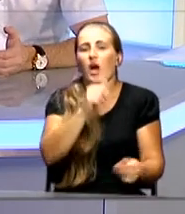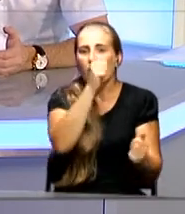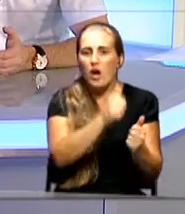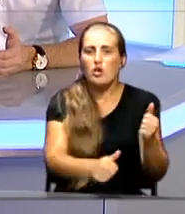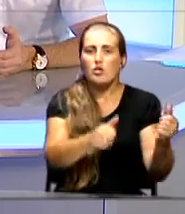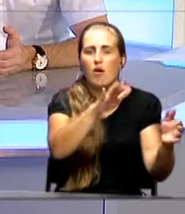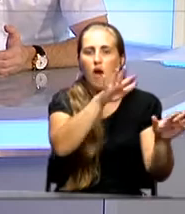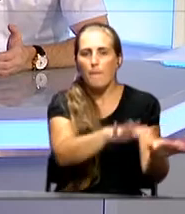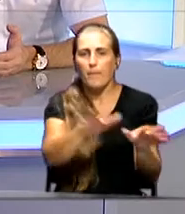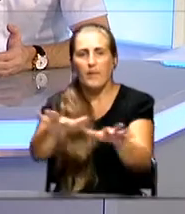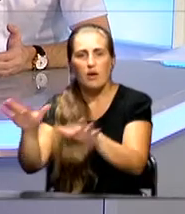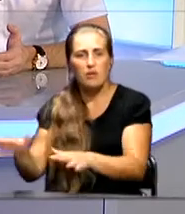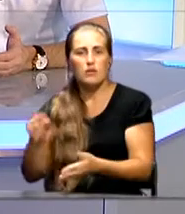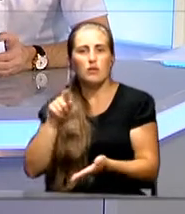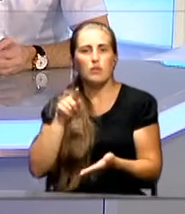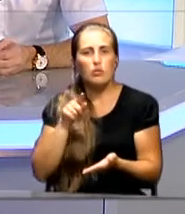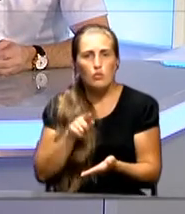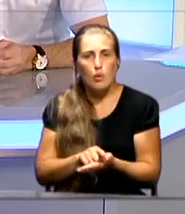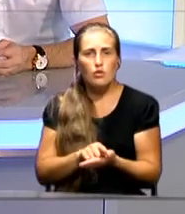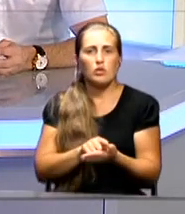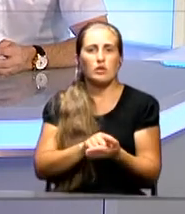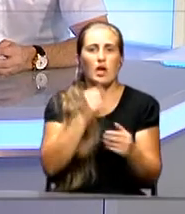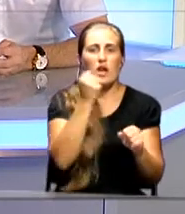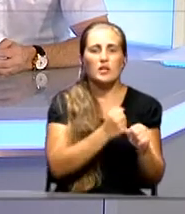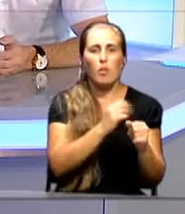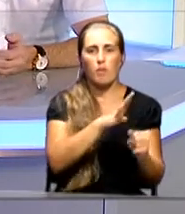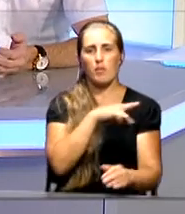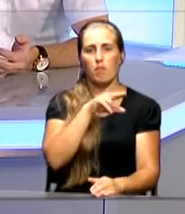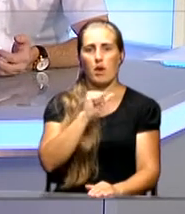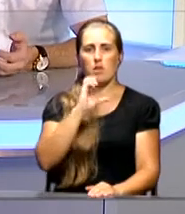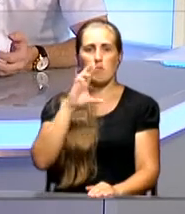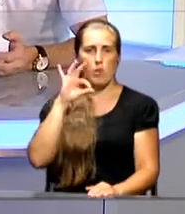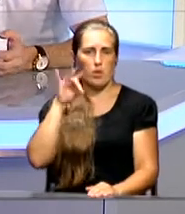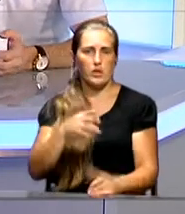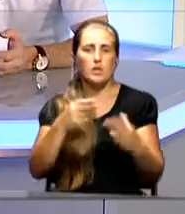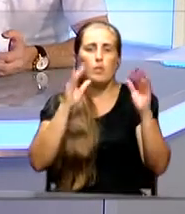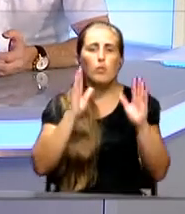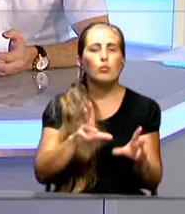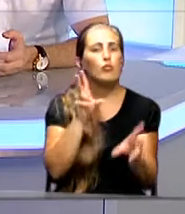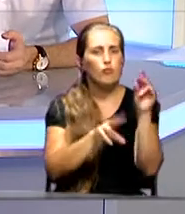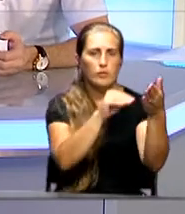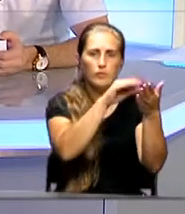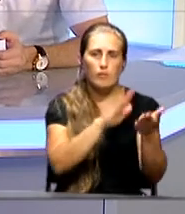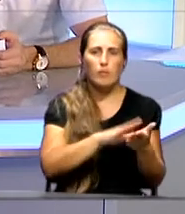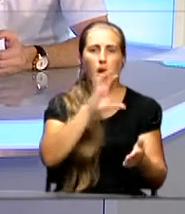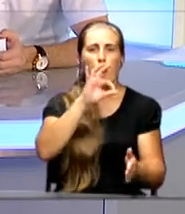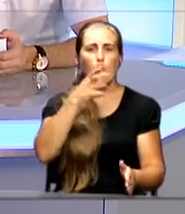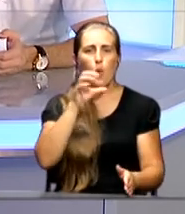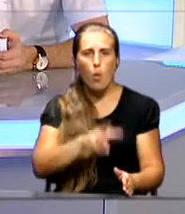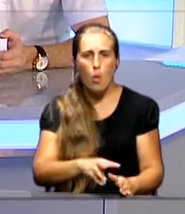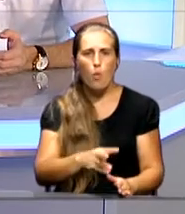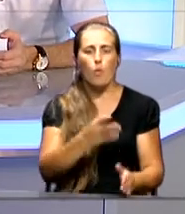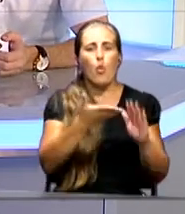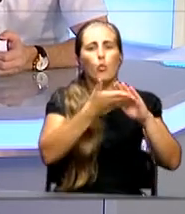разработан быть паспорт, где будут учтены объемы, условия размещения,